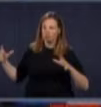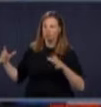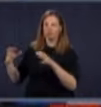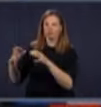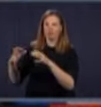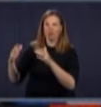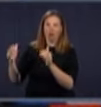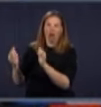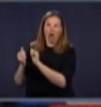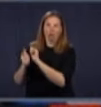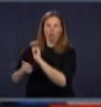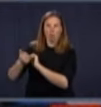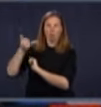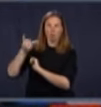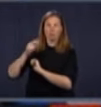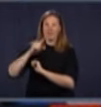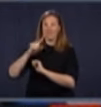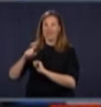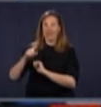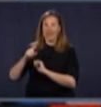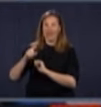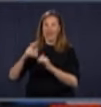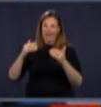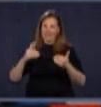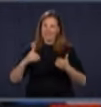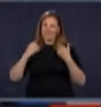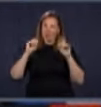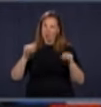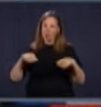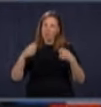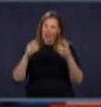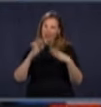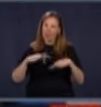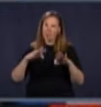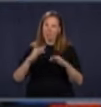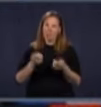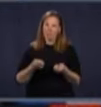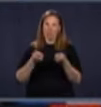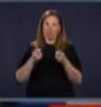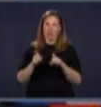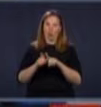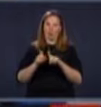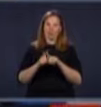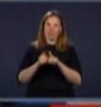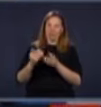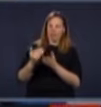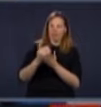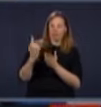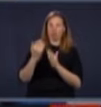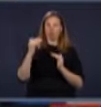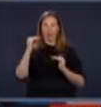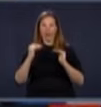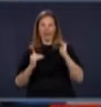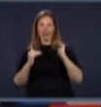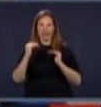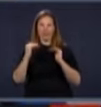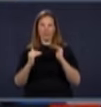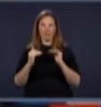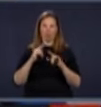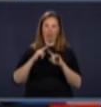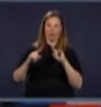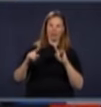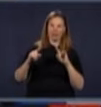vie un peu normale, mais c'est l'équilibre, je vous dirais, entre éviter qu'on se reflambre puis qu'on soit tous obligés de se reconfiner